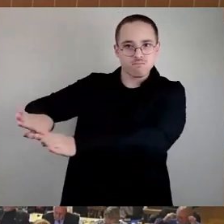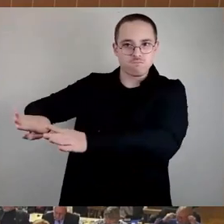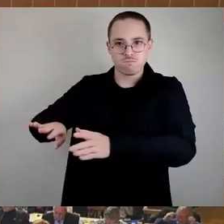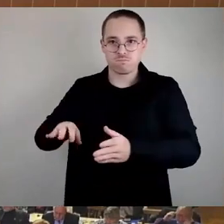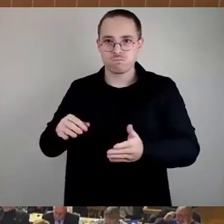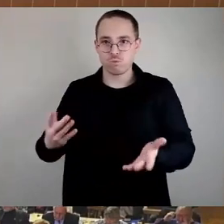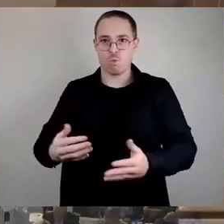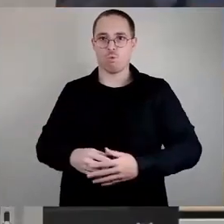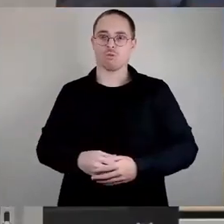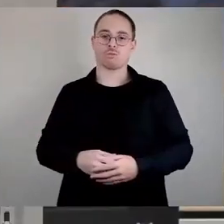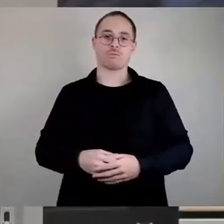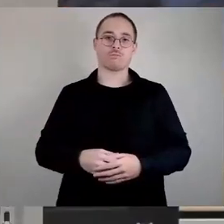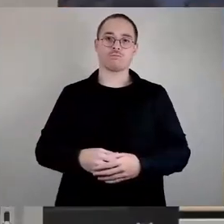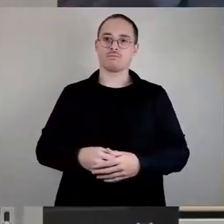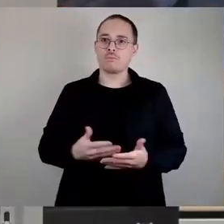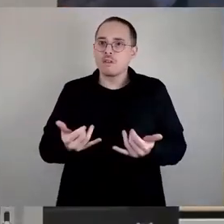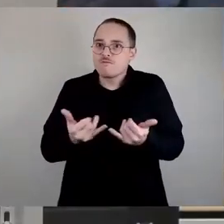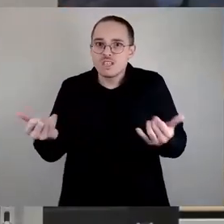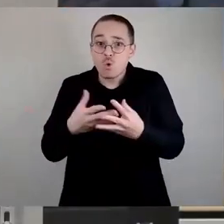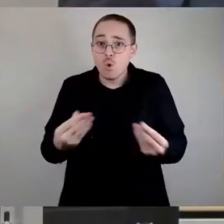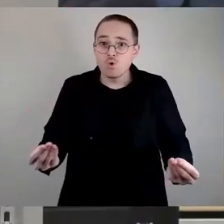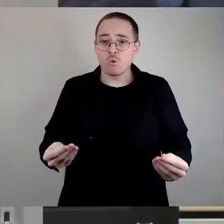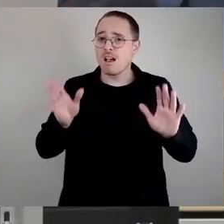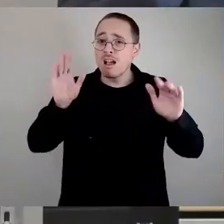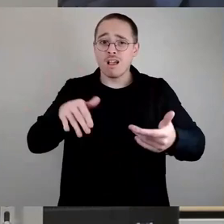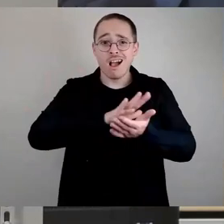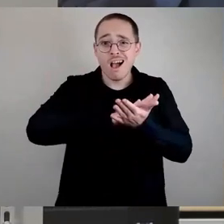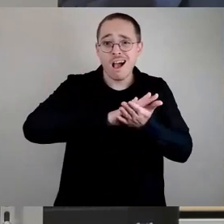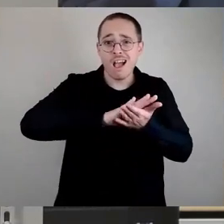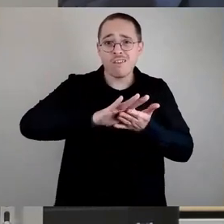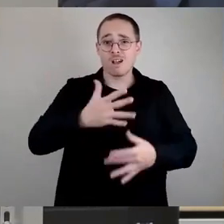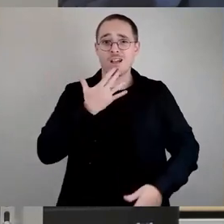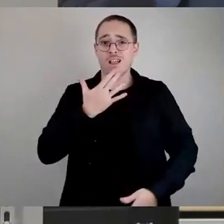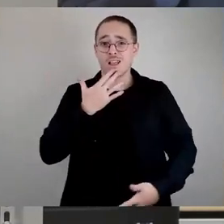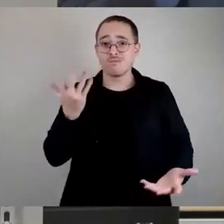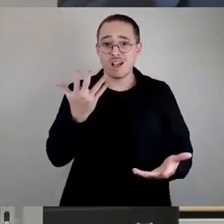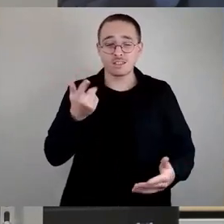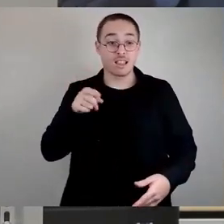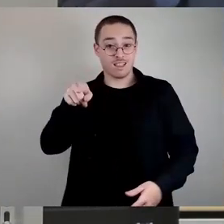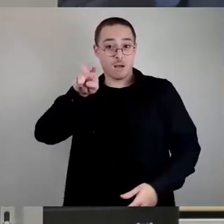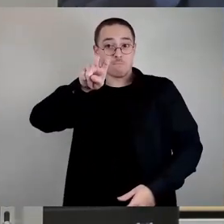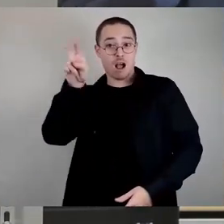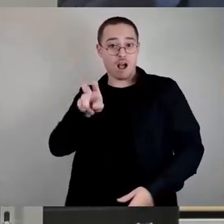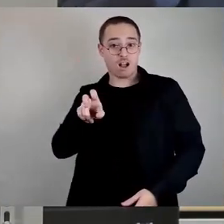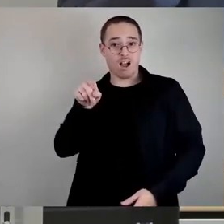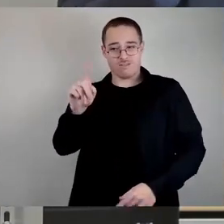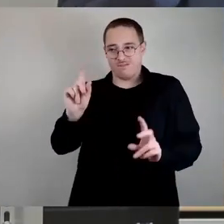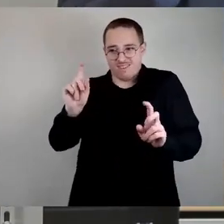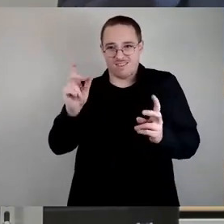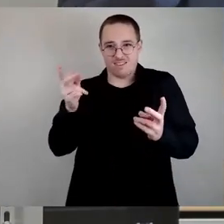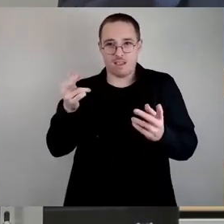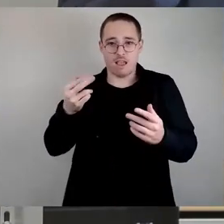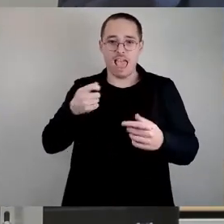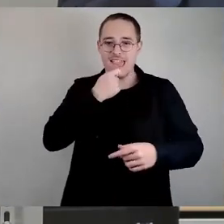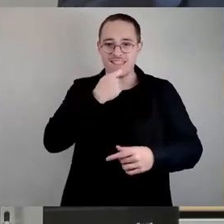Lösung wäre den unsinnigen Paragrafen auf Landesebene, der das Essen zu etwas Besonderem macht, was so gar nicht eigentlich